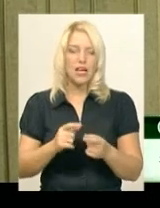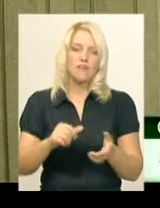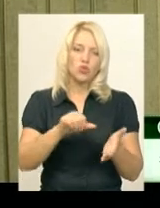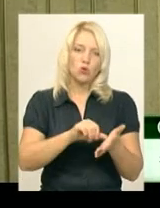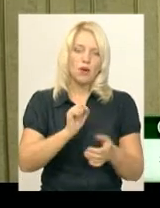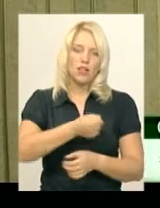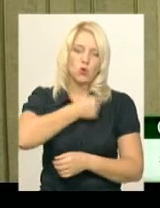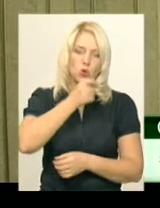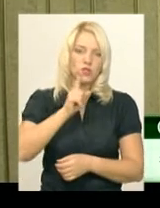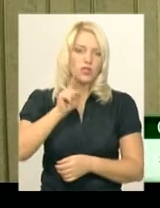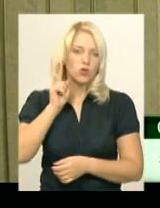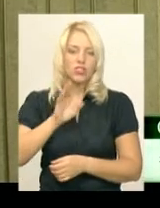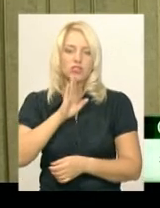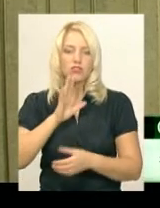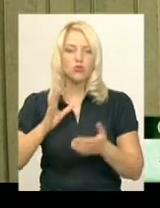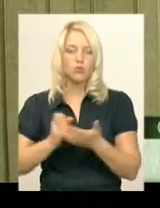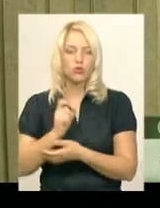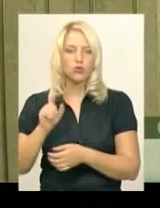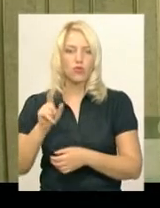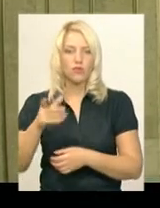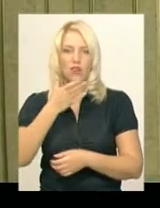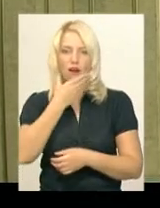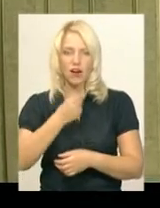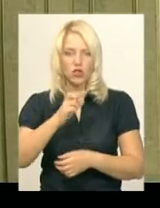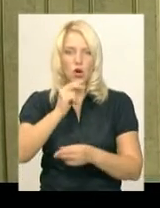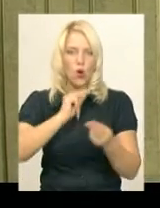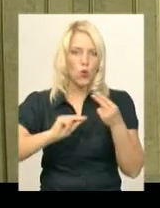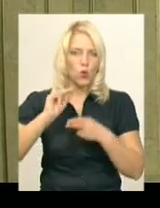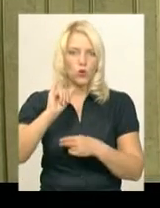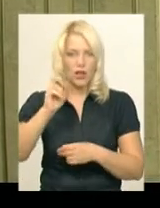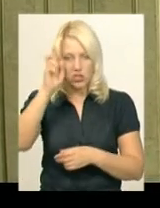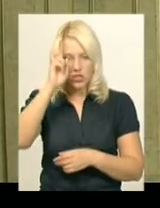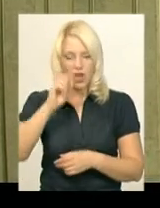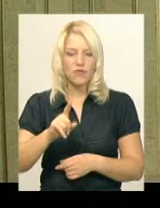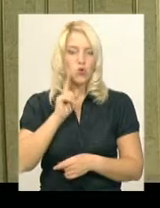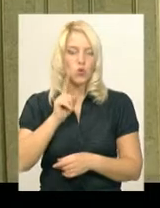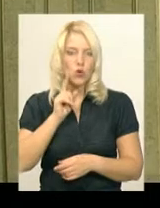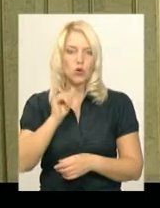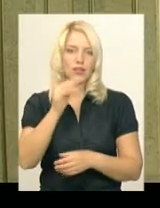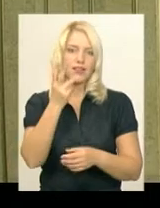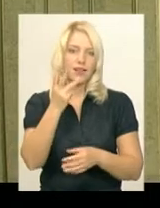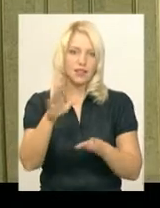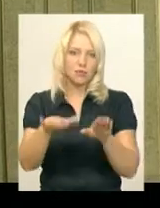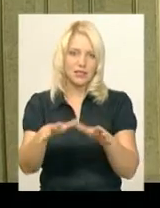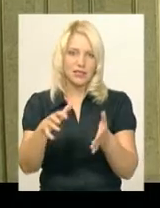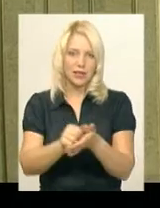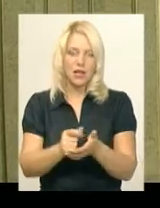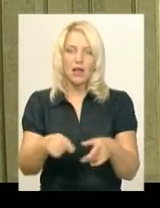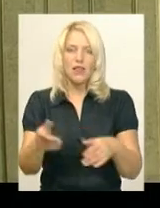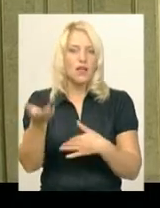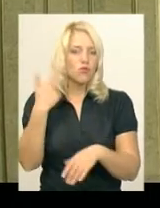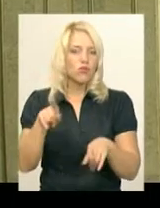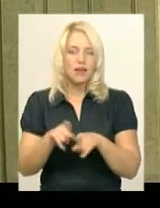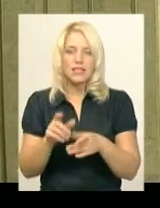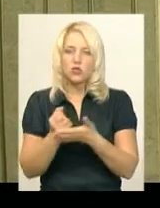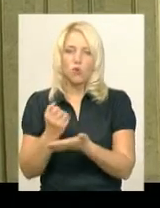юніори. Жінки здобули золото, вони кращі в державі. Юніорки – теж золото. Юніори посіли третє місце. Давно ми таких здобутків не мали.